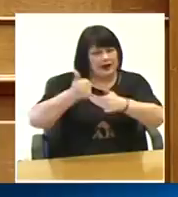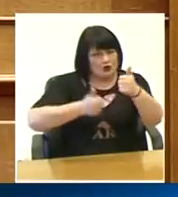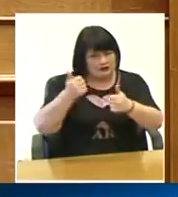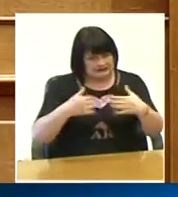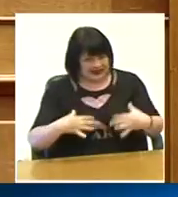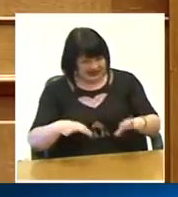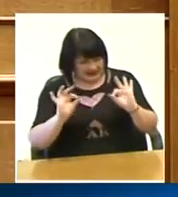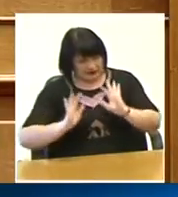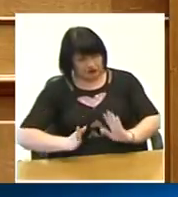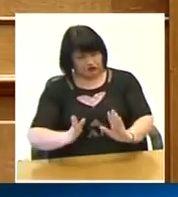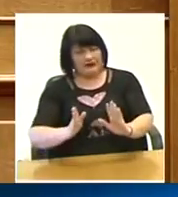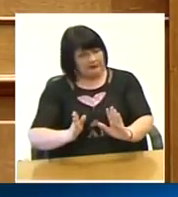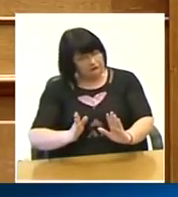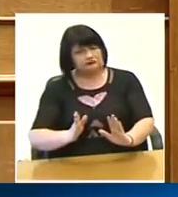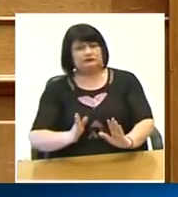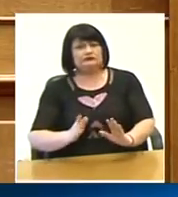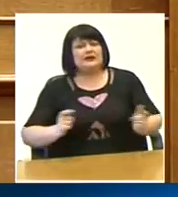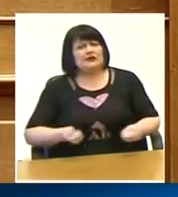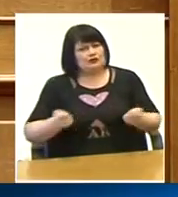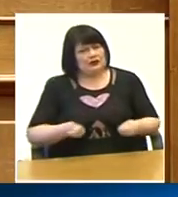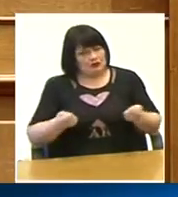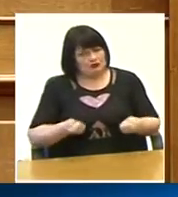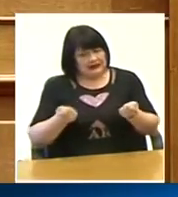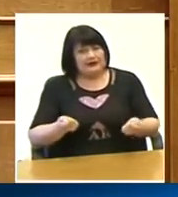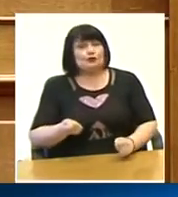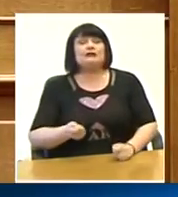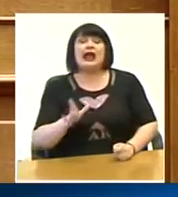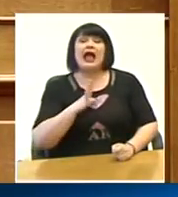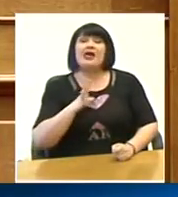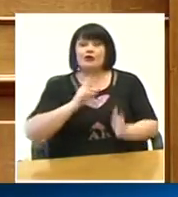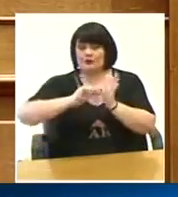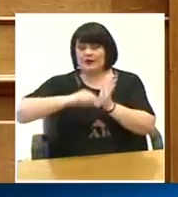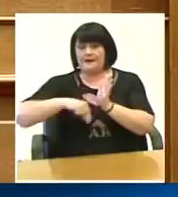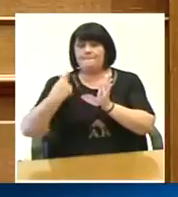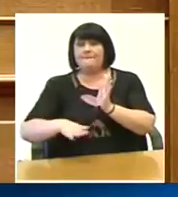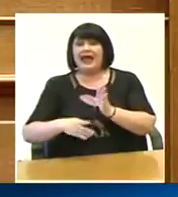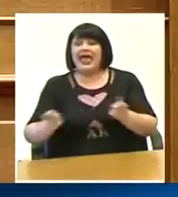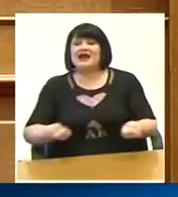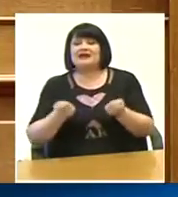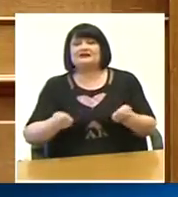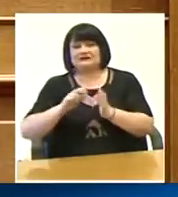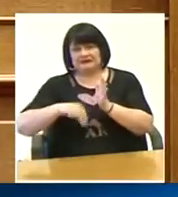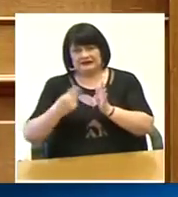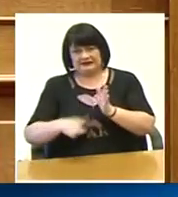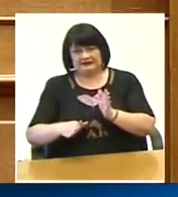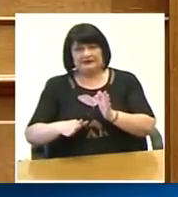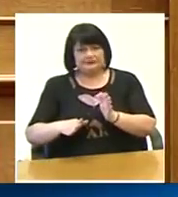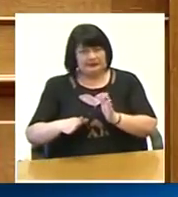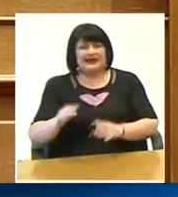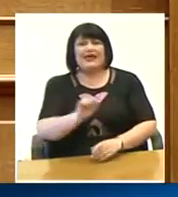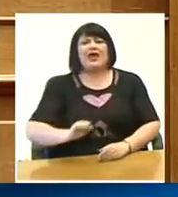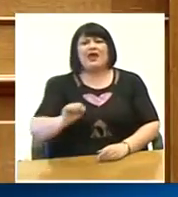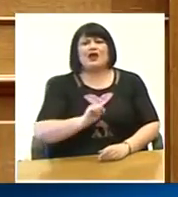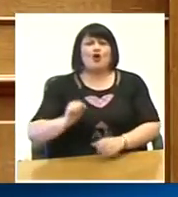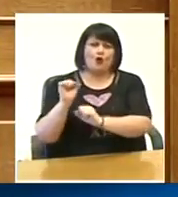γίνονται πολλοί διαγωνισμοί ανθρώπων που είχαν υπογράψει συμβάσεις εργασίας στην καθαριότητα σύντηση και φύλαξε πολλά